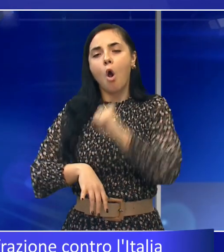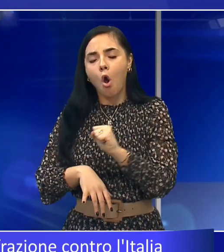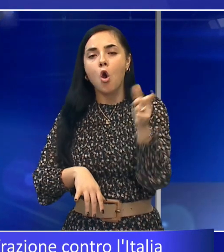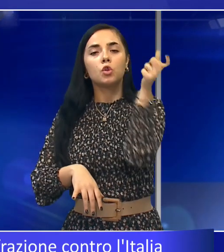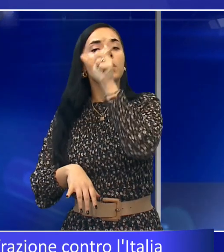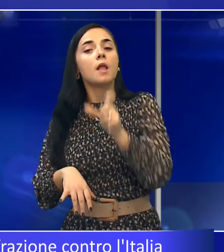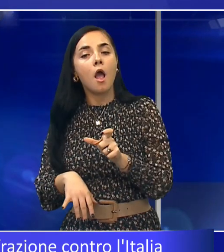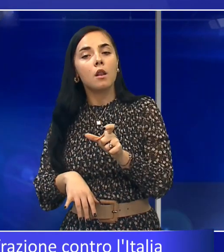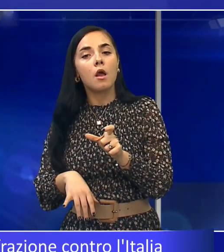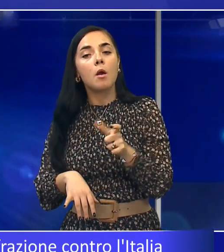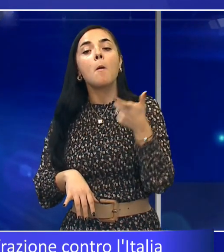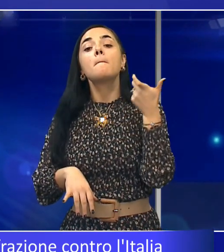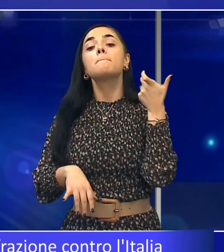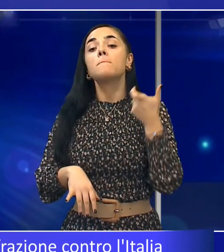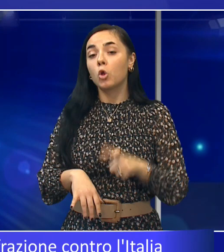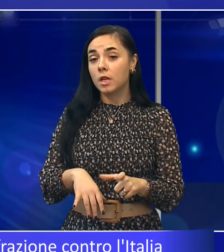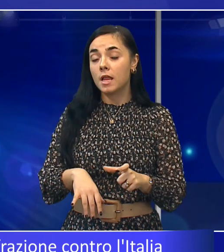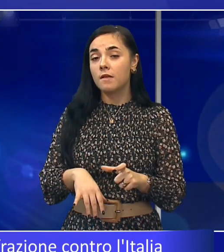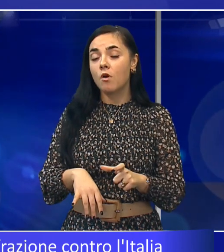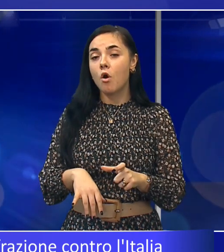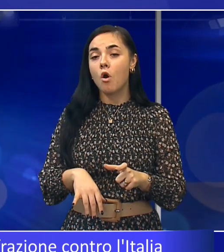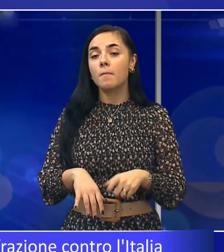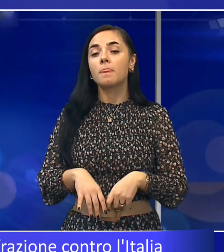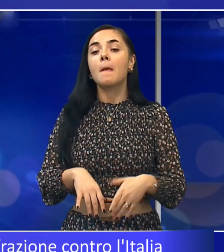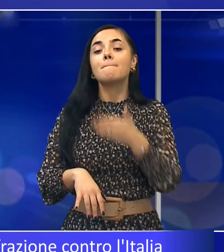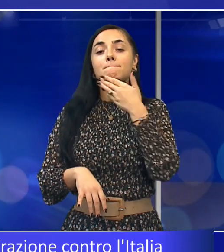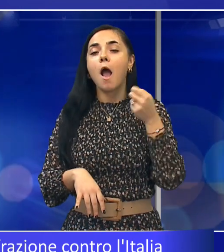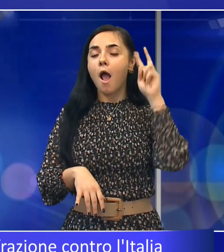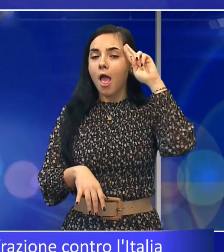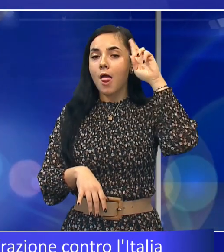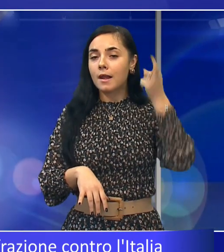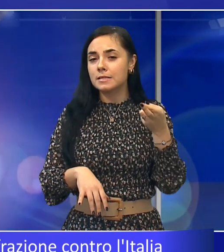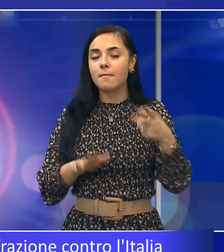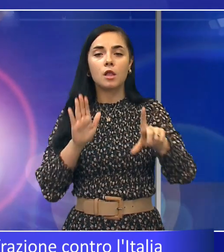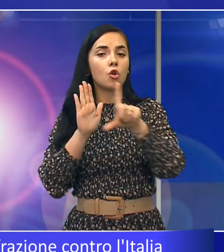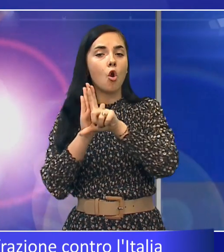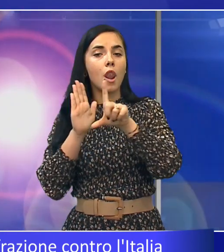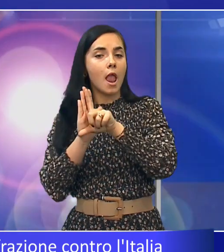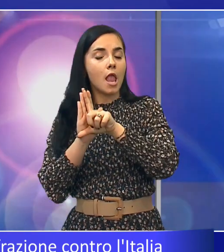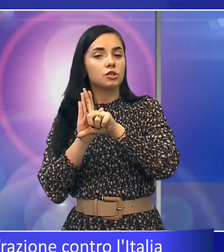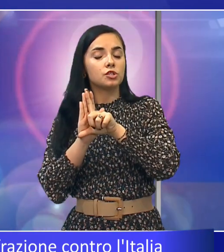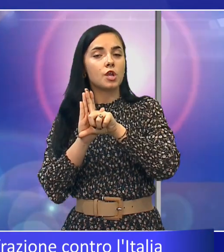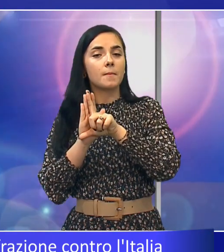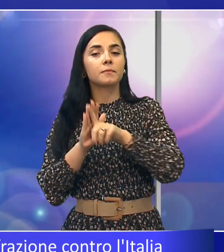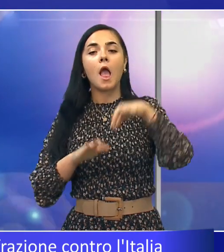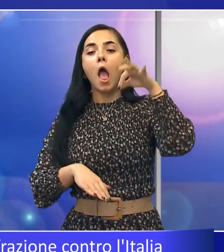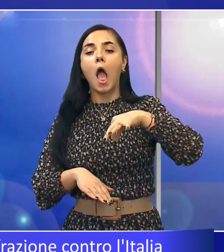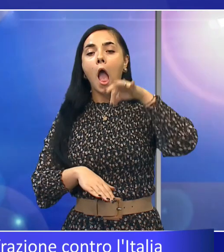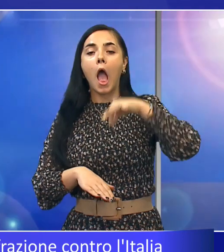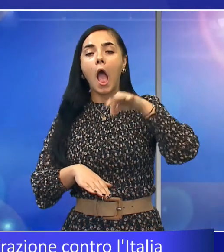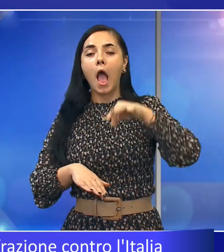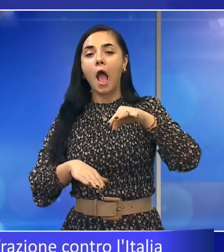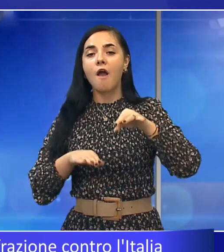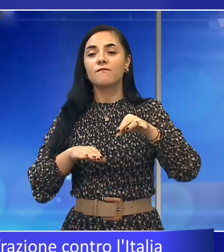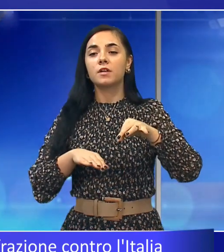nostro Paese il mancato rispetto della direttiva che impone di mettere a